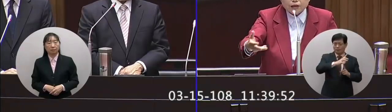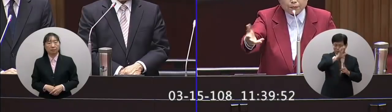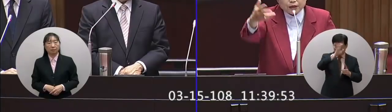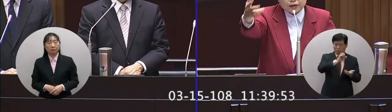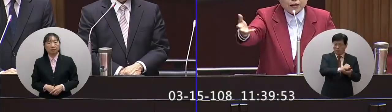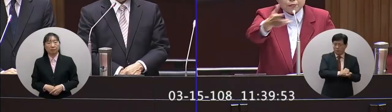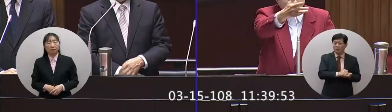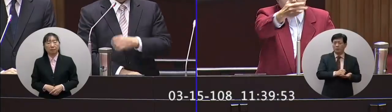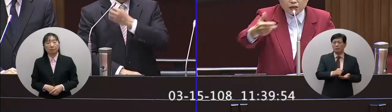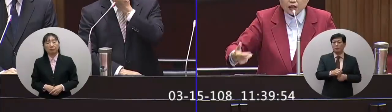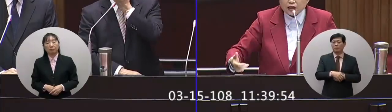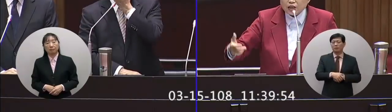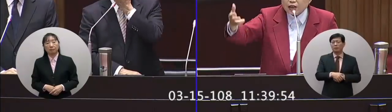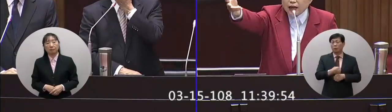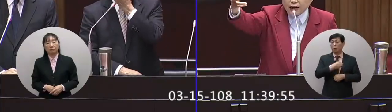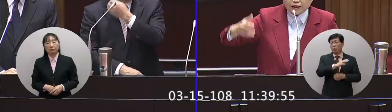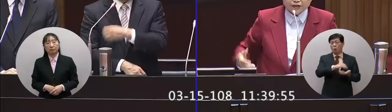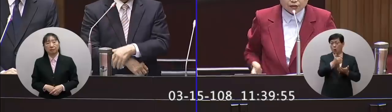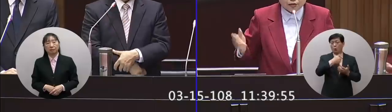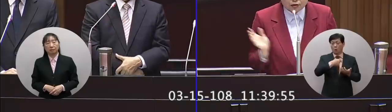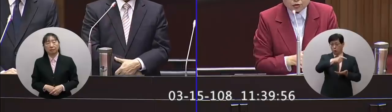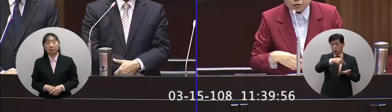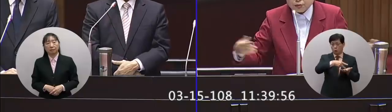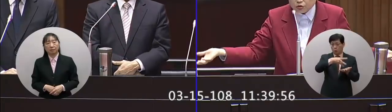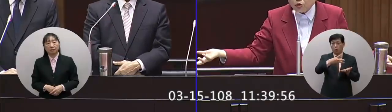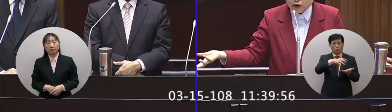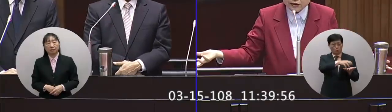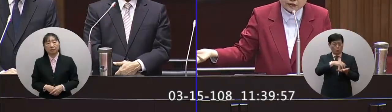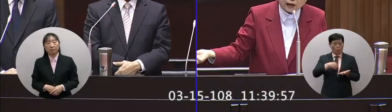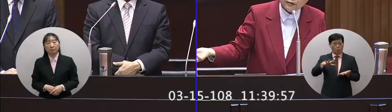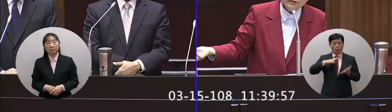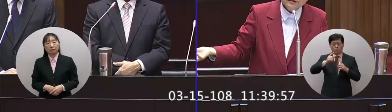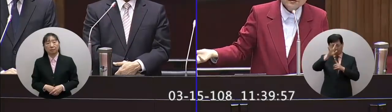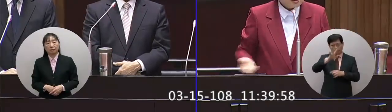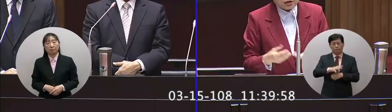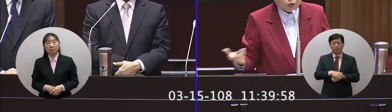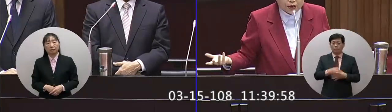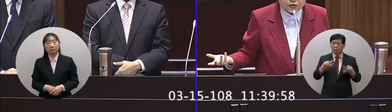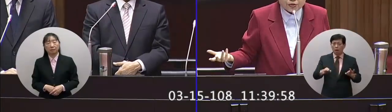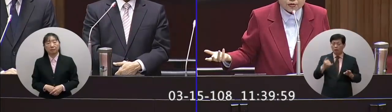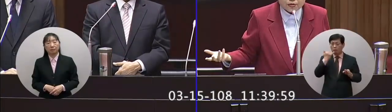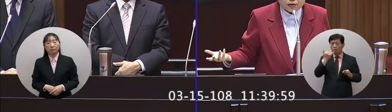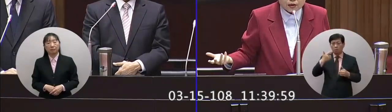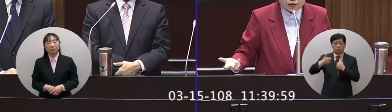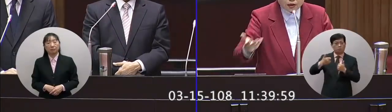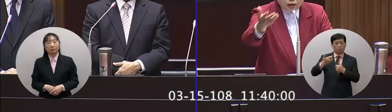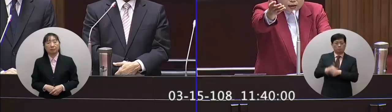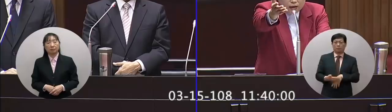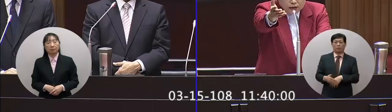病病科精神科醫生看兩三次然後到時候證明說我有金賬然後就逃過一死